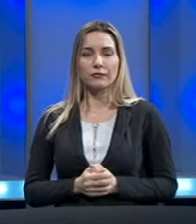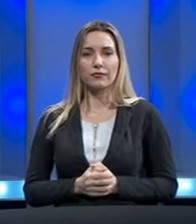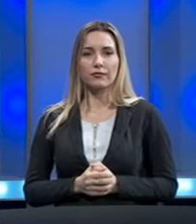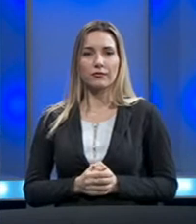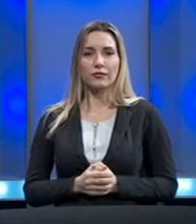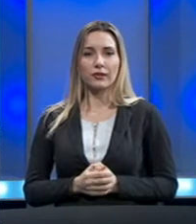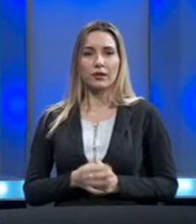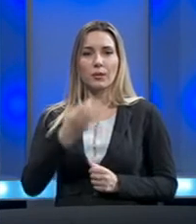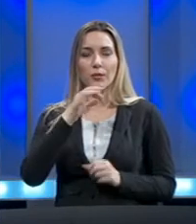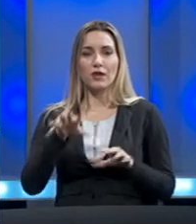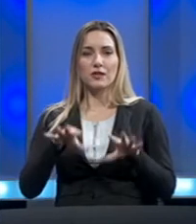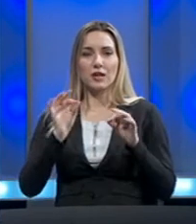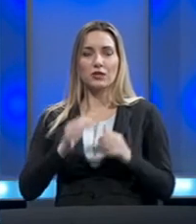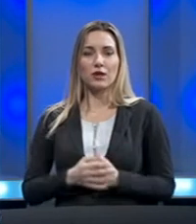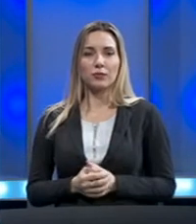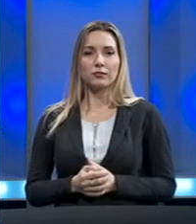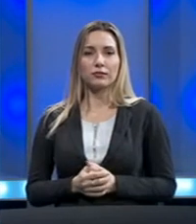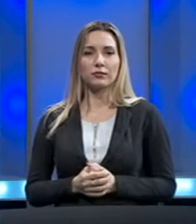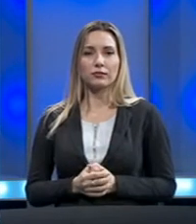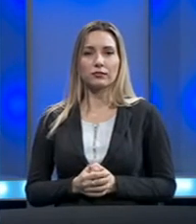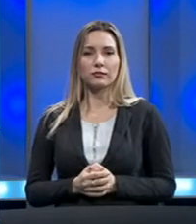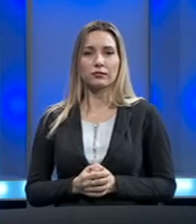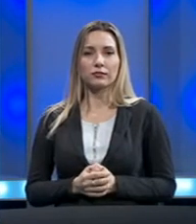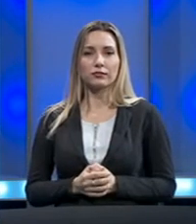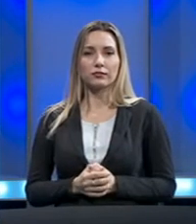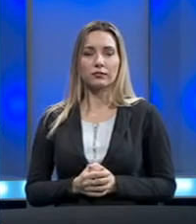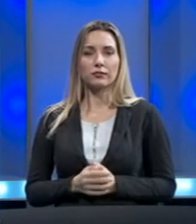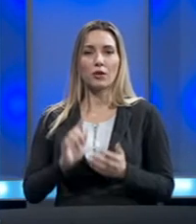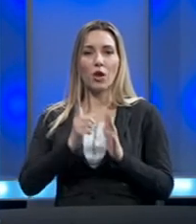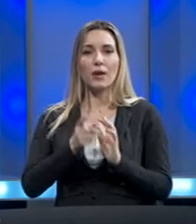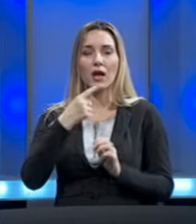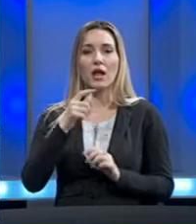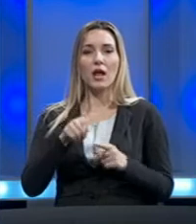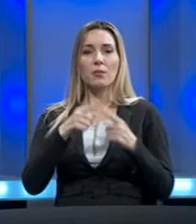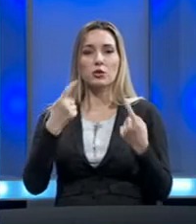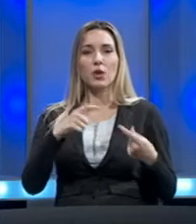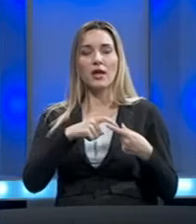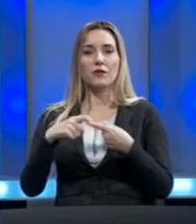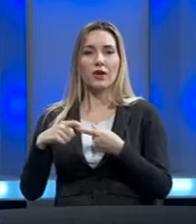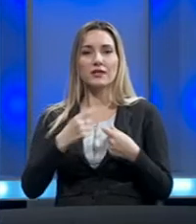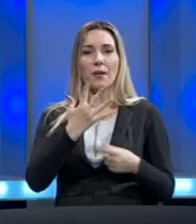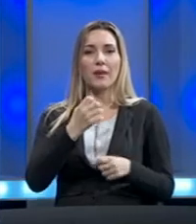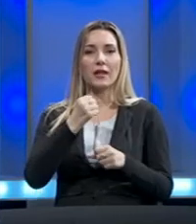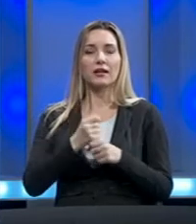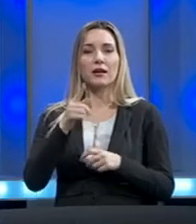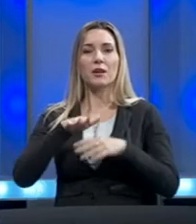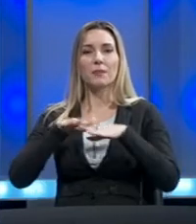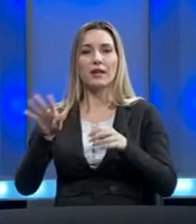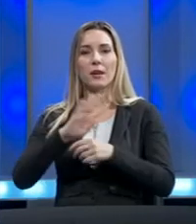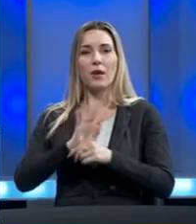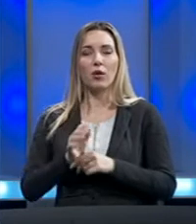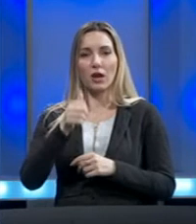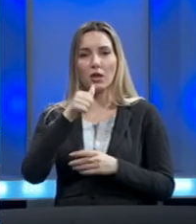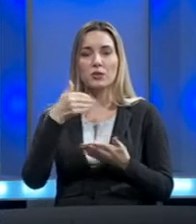Hvala bolje, našao. Da odmah kažete, postoji li veza između pandemije i mreže 5G? I na čemu se temelji?